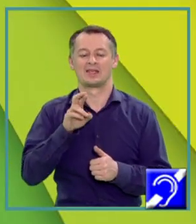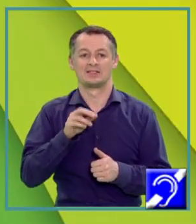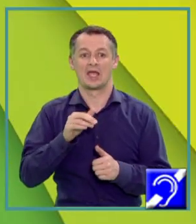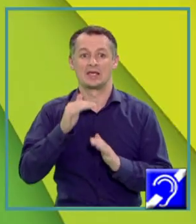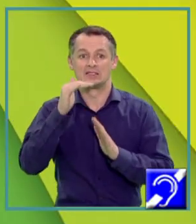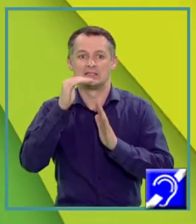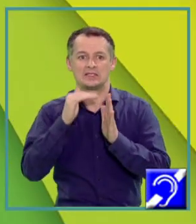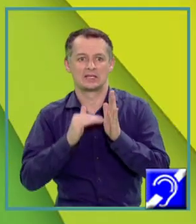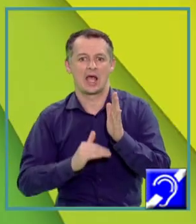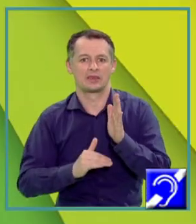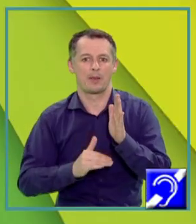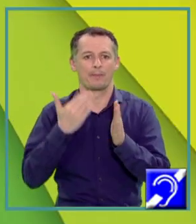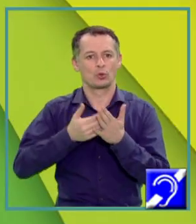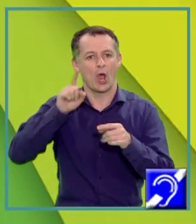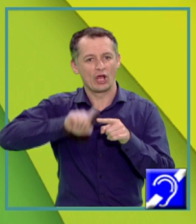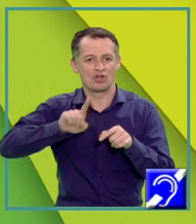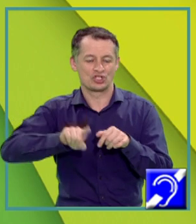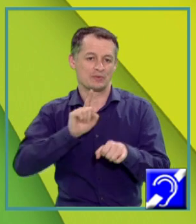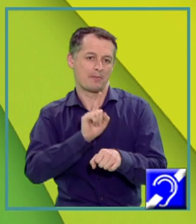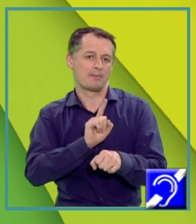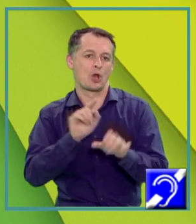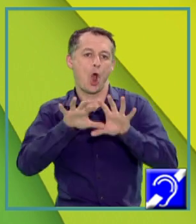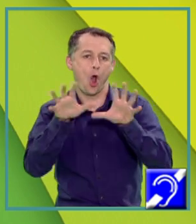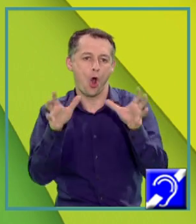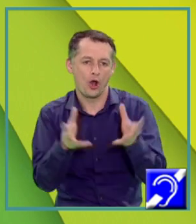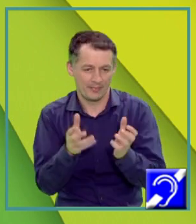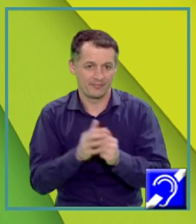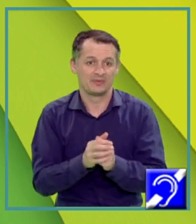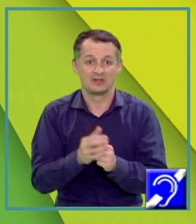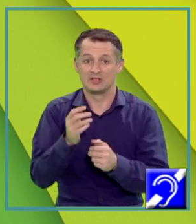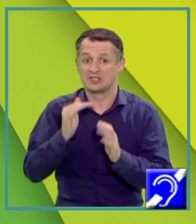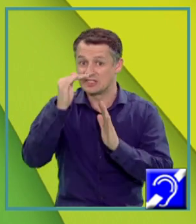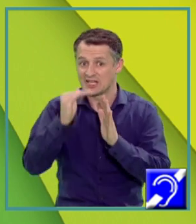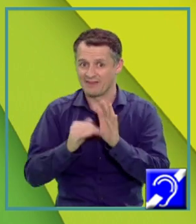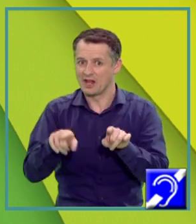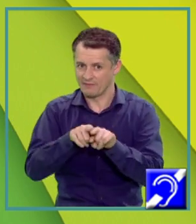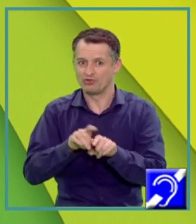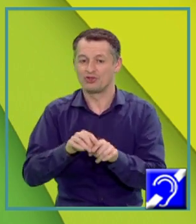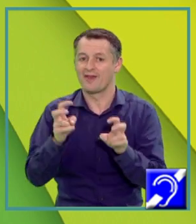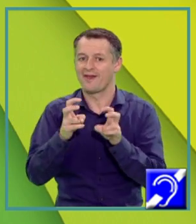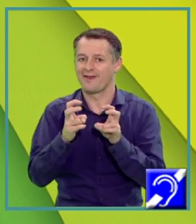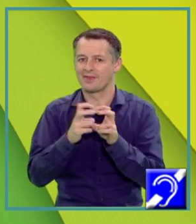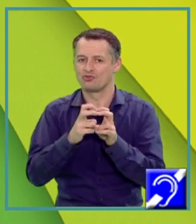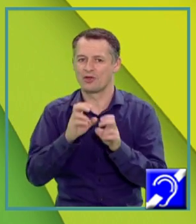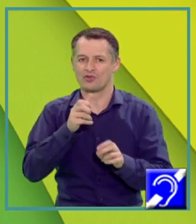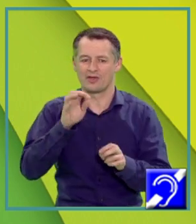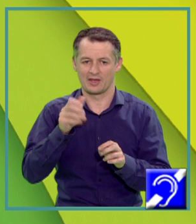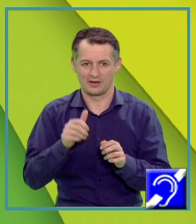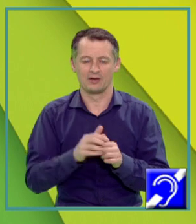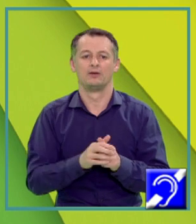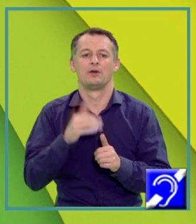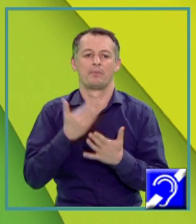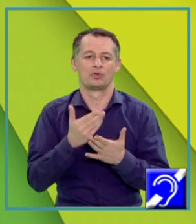pentru un același material, pentru un același corp, scade și energia cinetică, deoarece lucrul de extracție este o